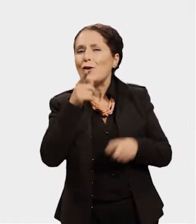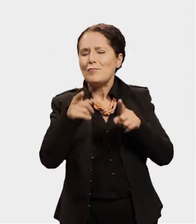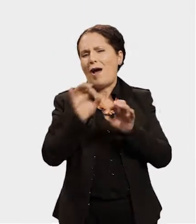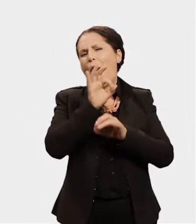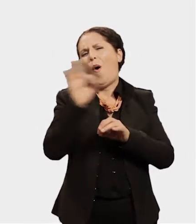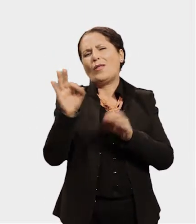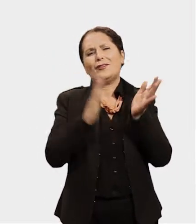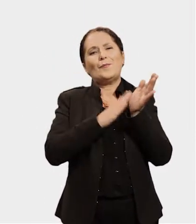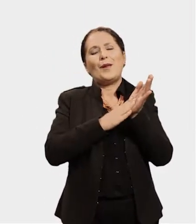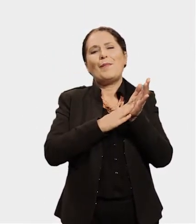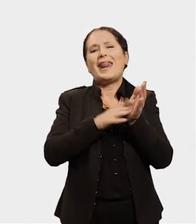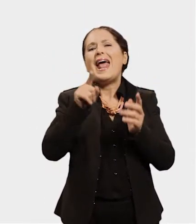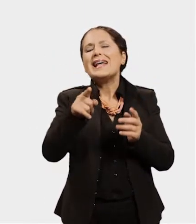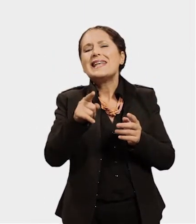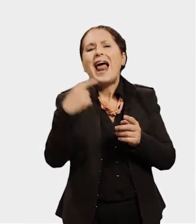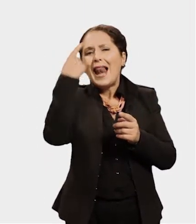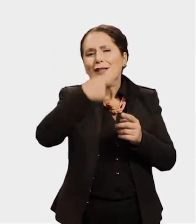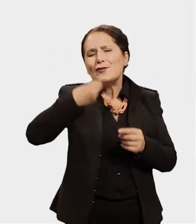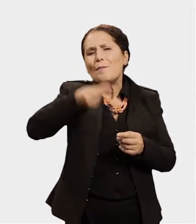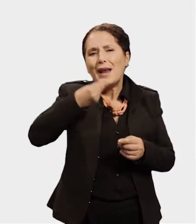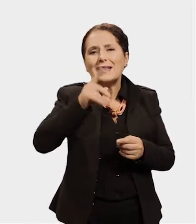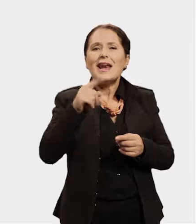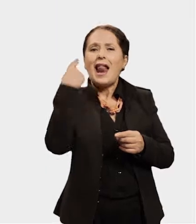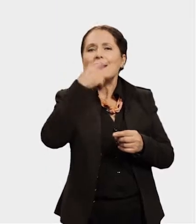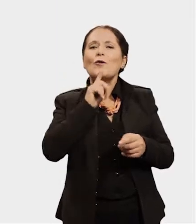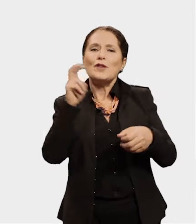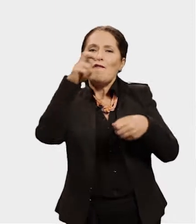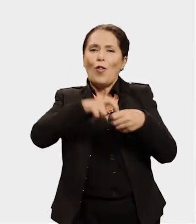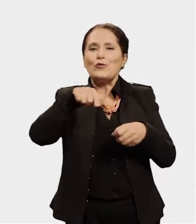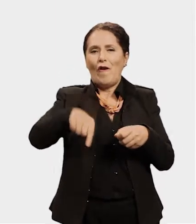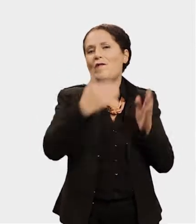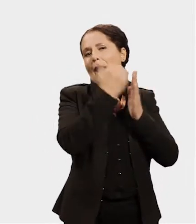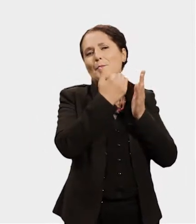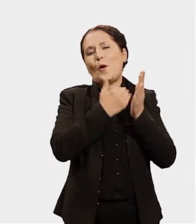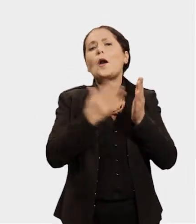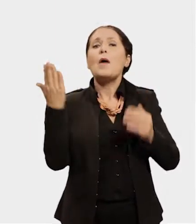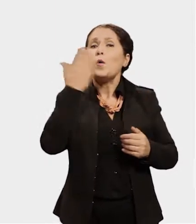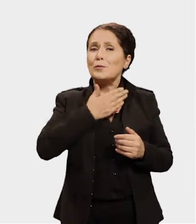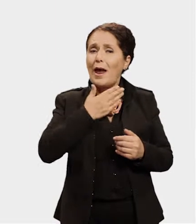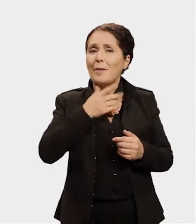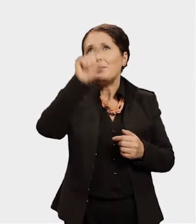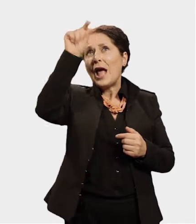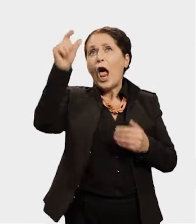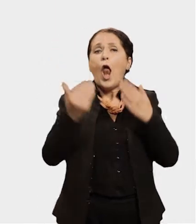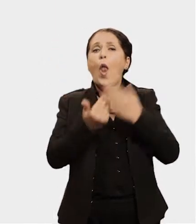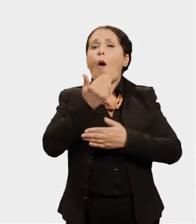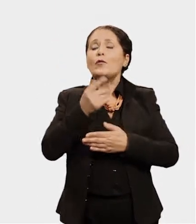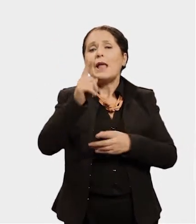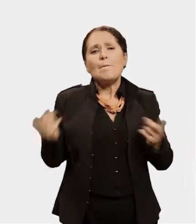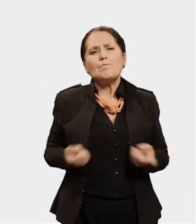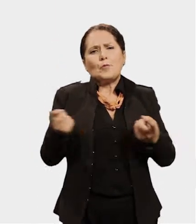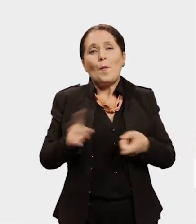процесот. «Дизайн Тинкинг» е делот со прикачени материјали за работа по посебна методологија во функција на поединецот.